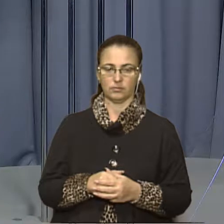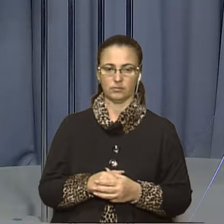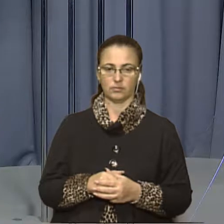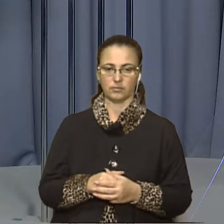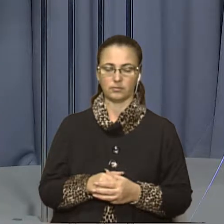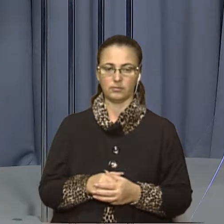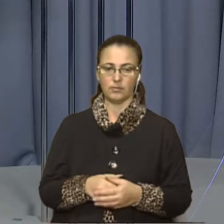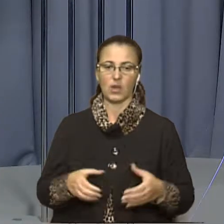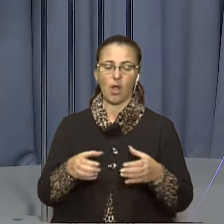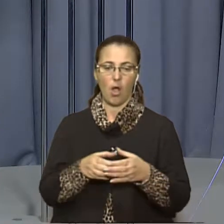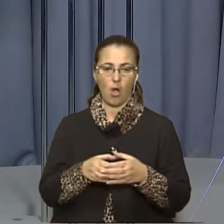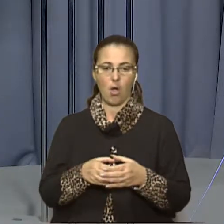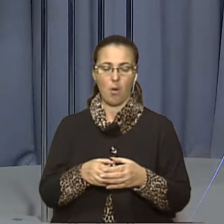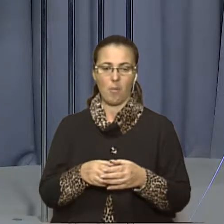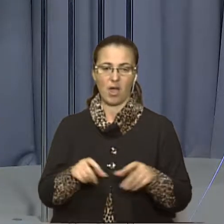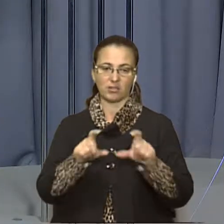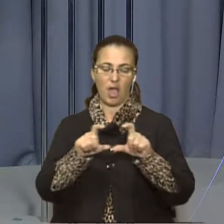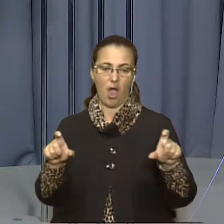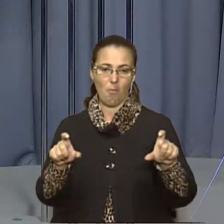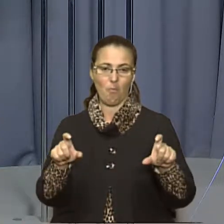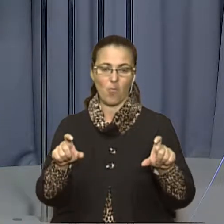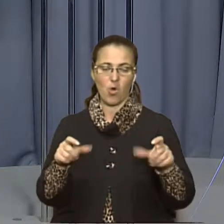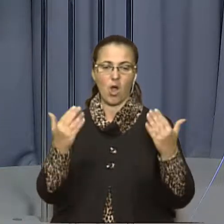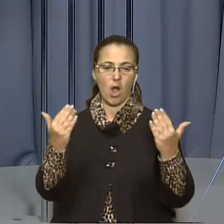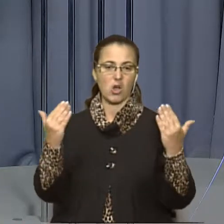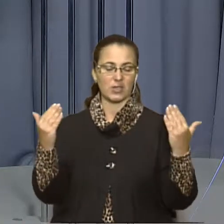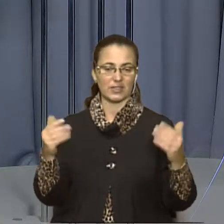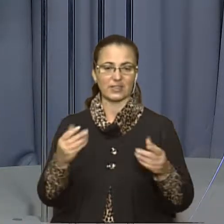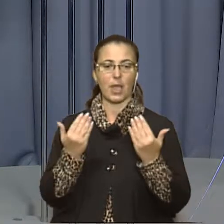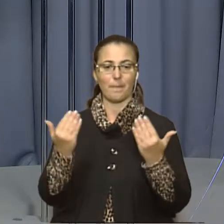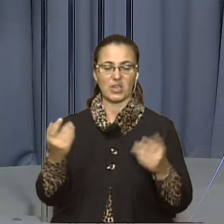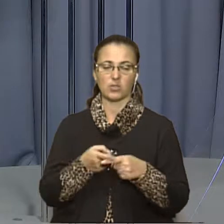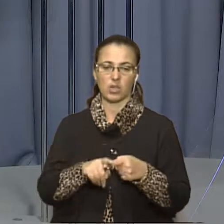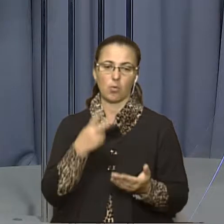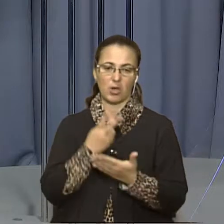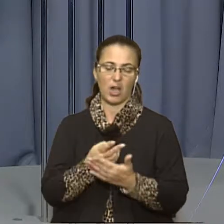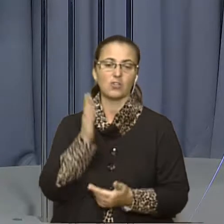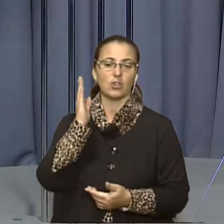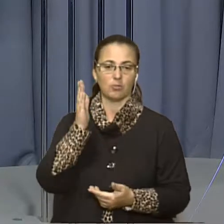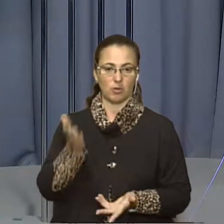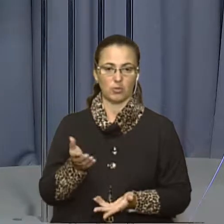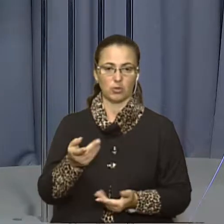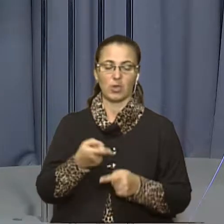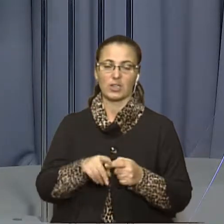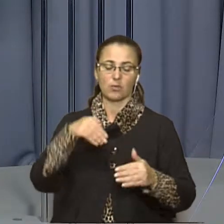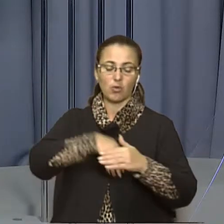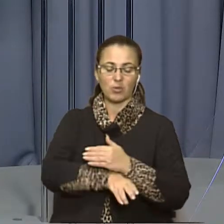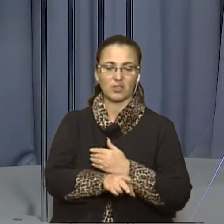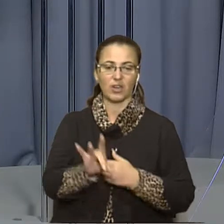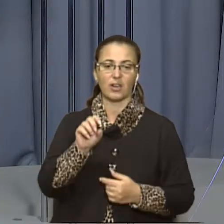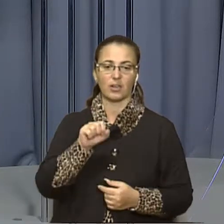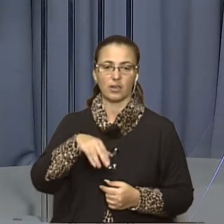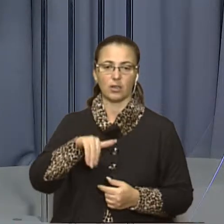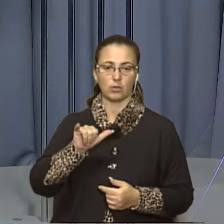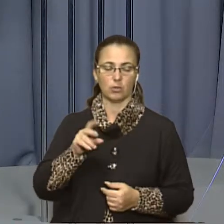Команда музею місту показала виставку, яку першу експонуватимуть у майбутньому музеї. Музей міста буде у підвалі Ратуші. Наразі